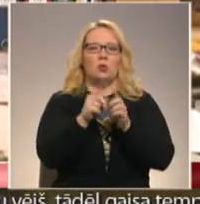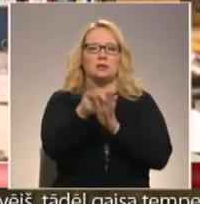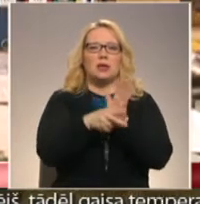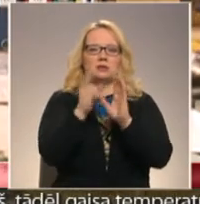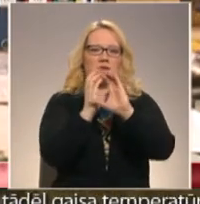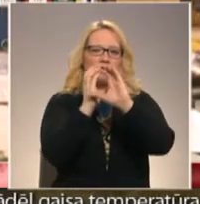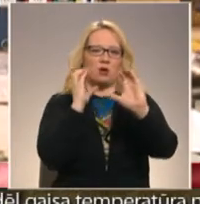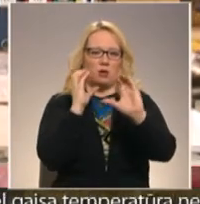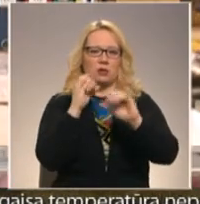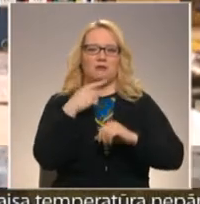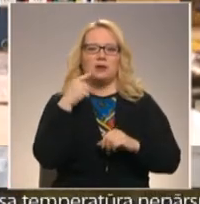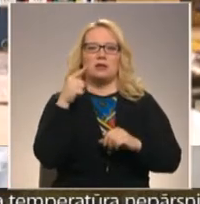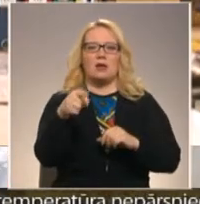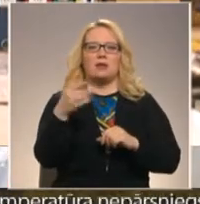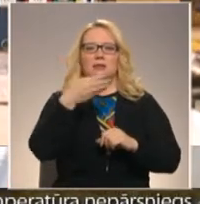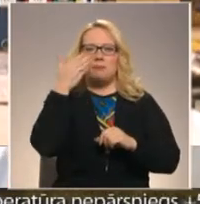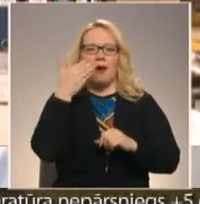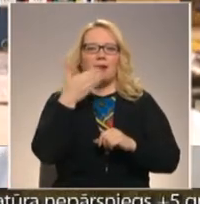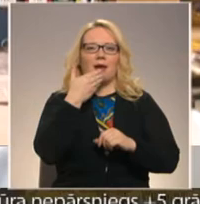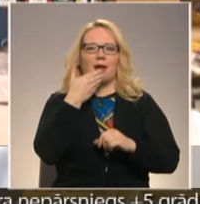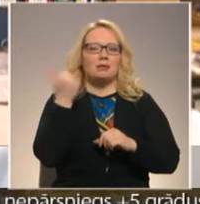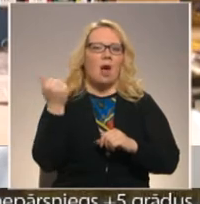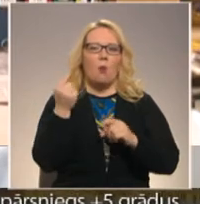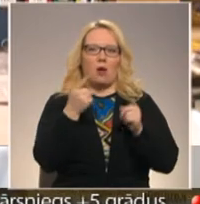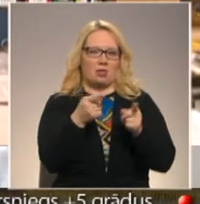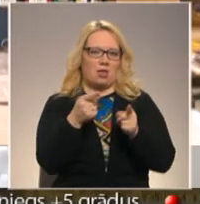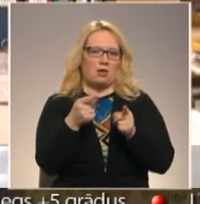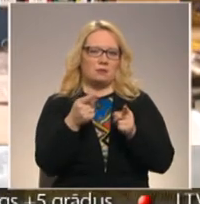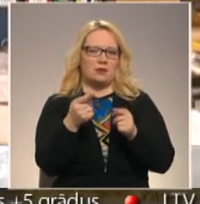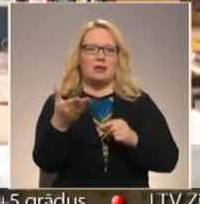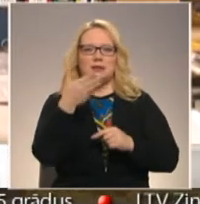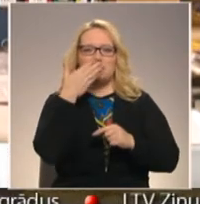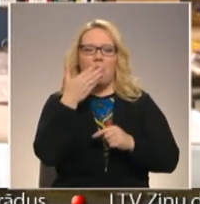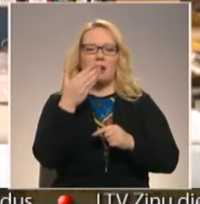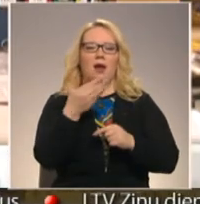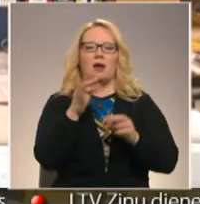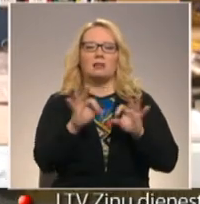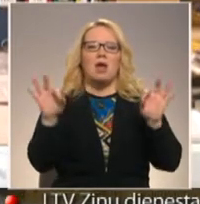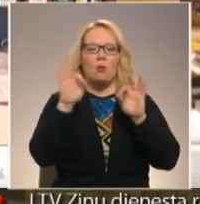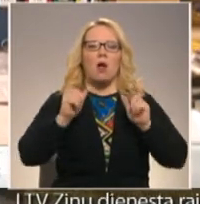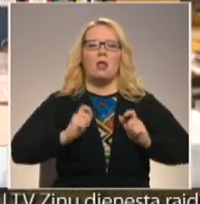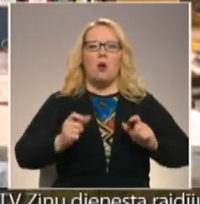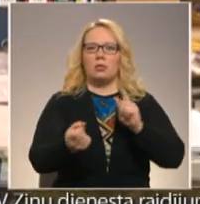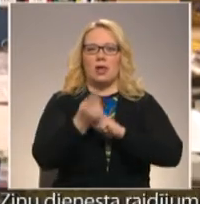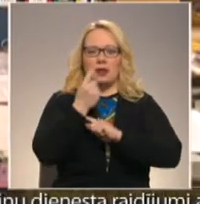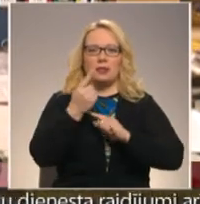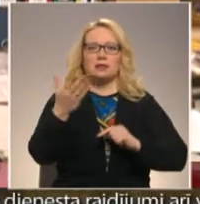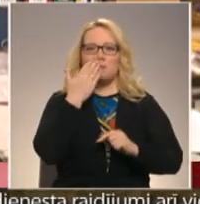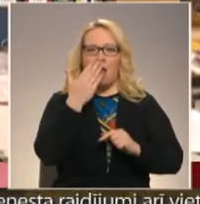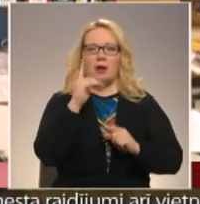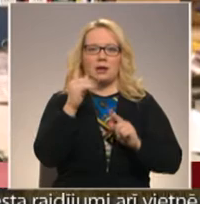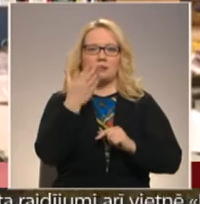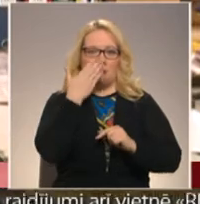labsajūtas traucējums. Smaka nav kaitējums. Smaka neko jaunu nerada. Smaka ir smaka.